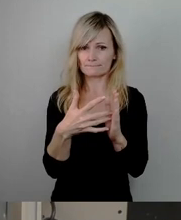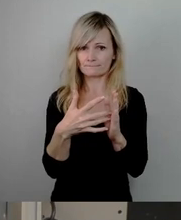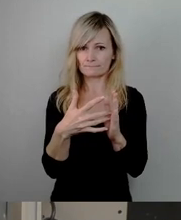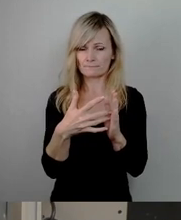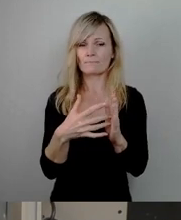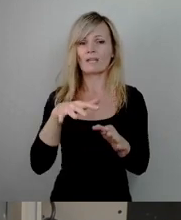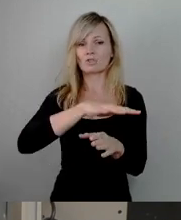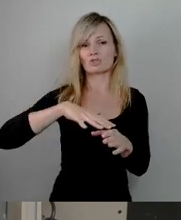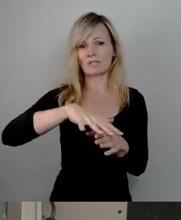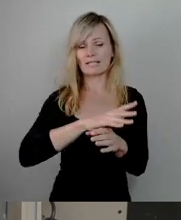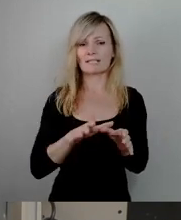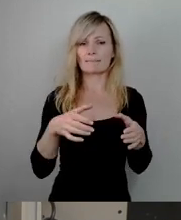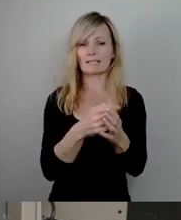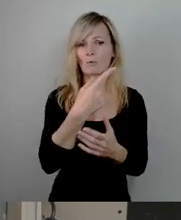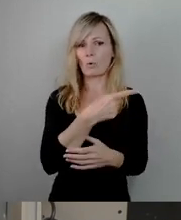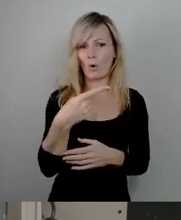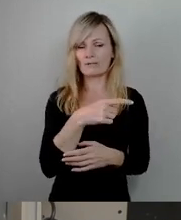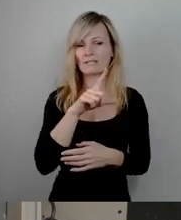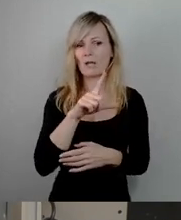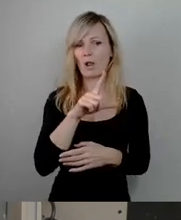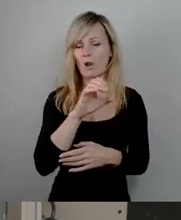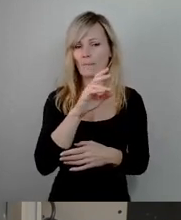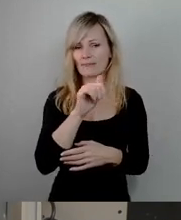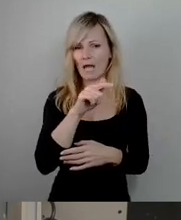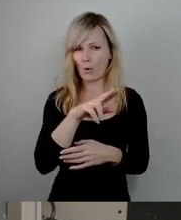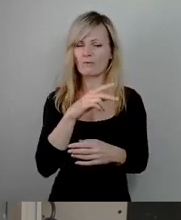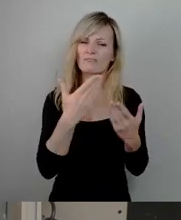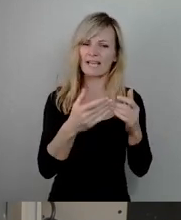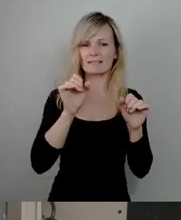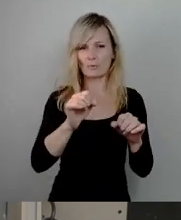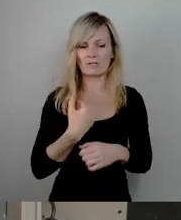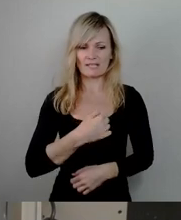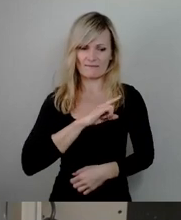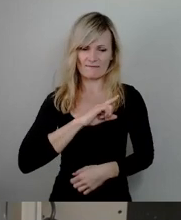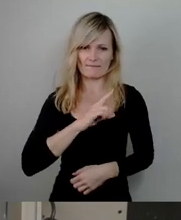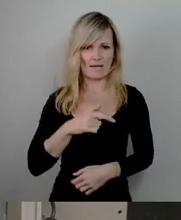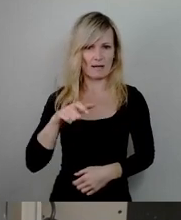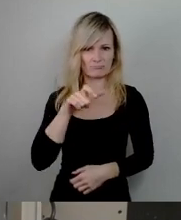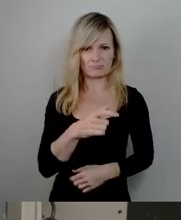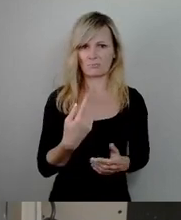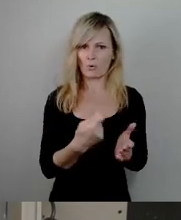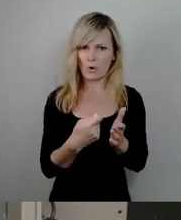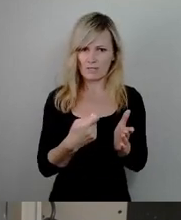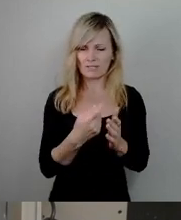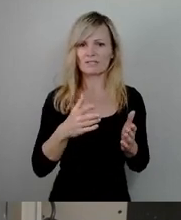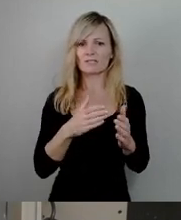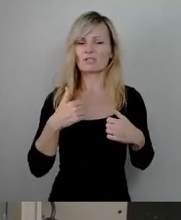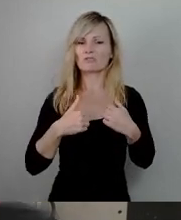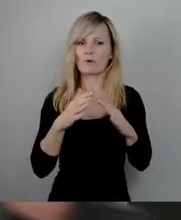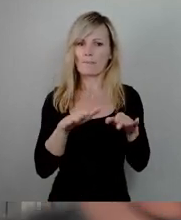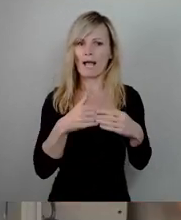Gorbitz-Löcktau vorzunehmen, ob wir nicht unter Umständen auch auf eigene Kosten eine Schwimmhalle errichten können. Ich bedanke mich.